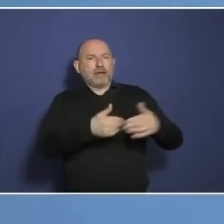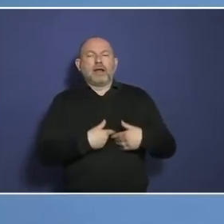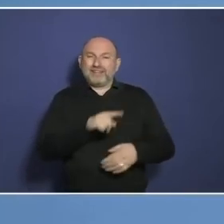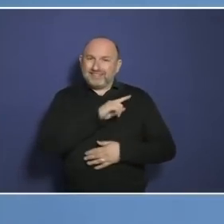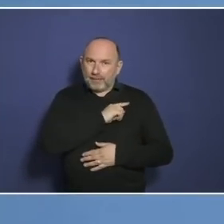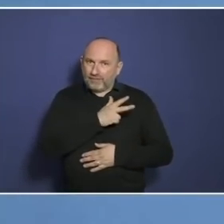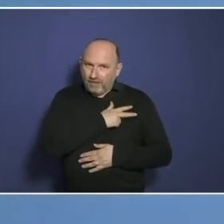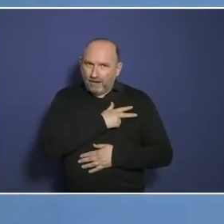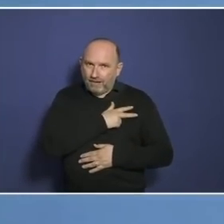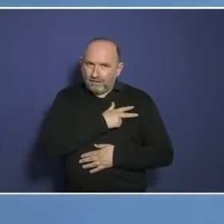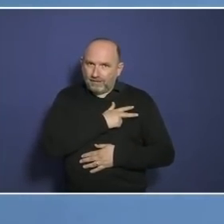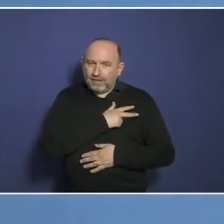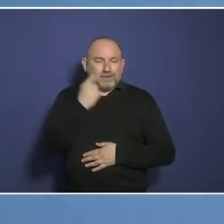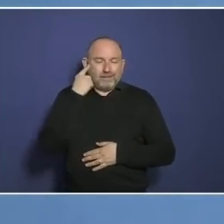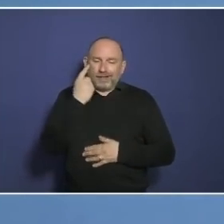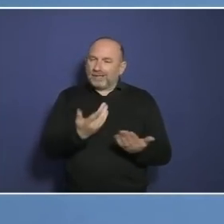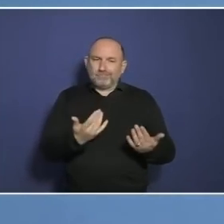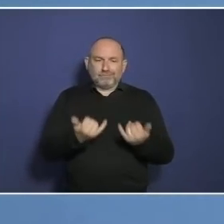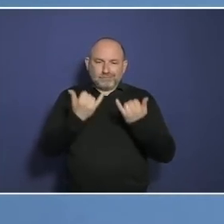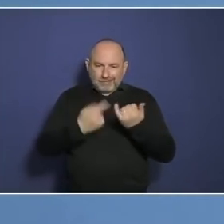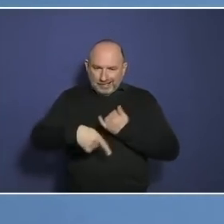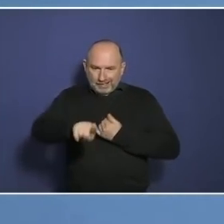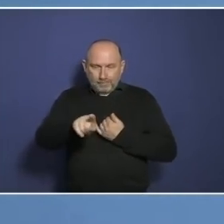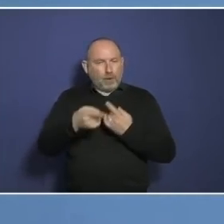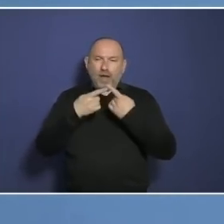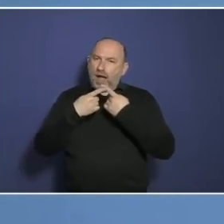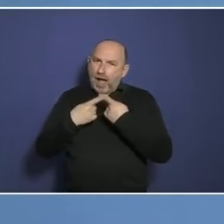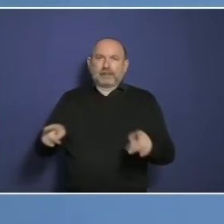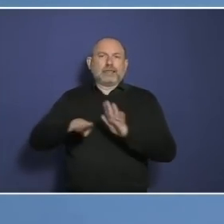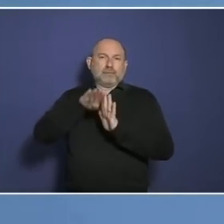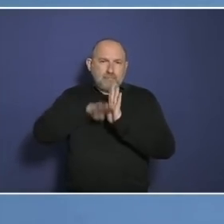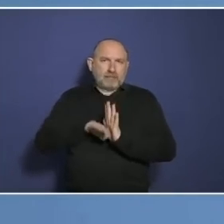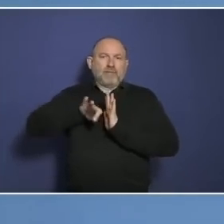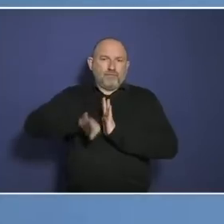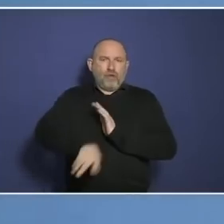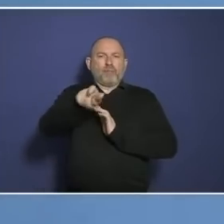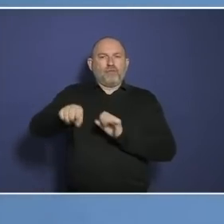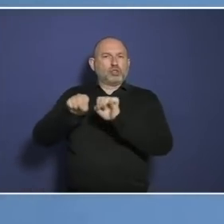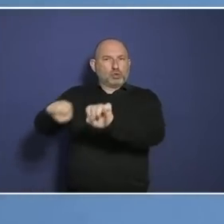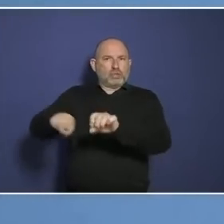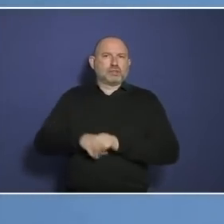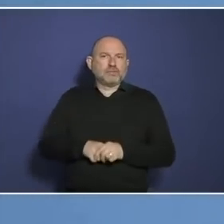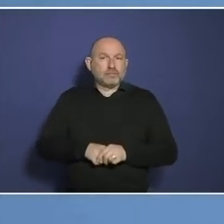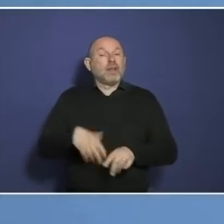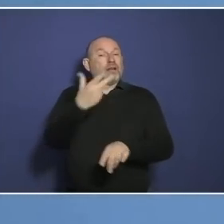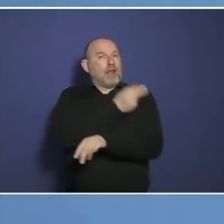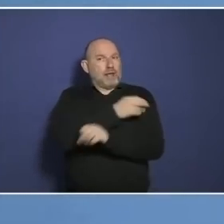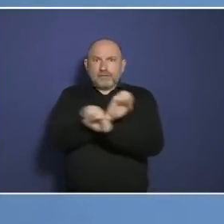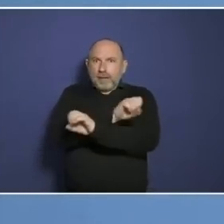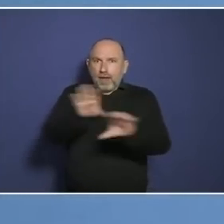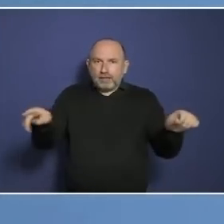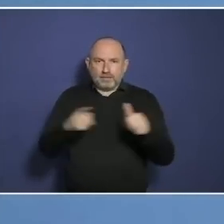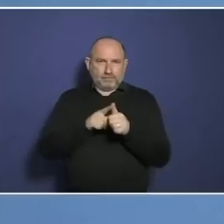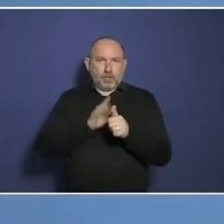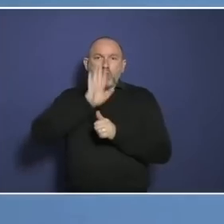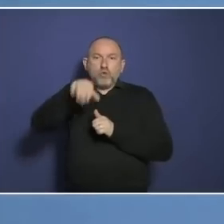davon aus, dass wir mit anderen Mitteln die Bevölkerung also schützen müssen. Dazu zählt eine Impfkampagne. Impfkampagne,